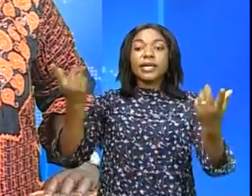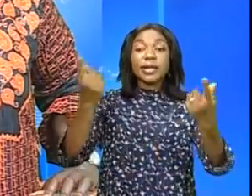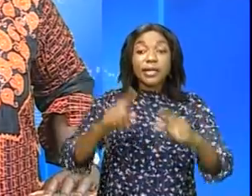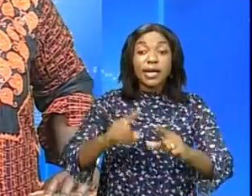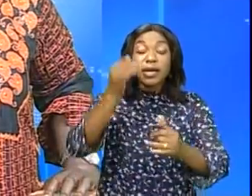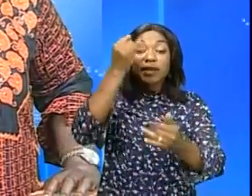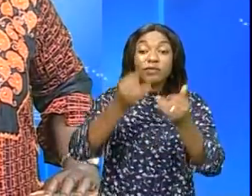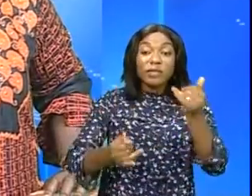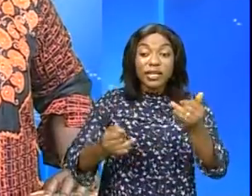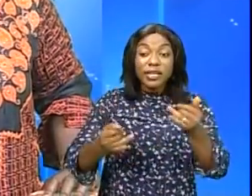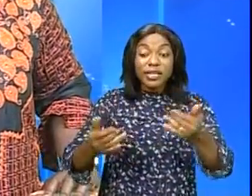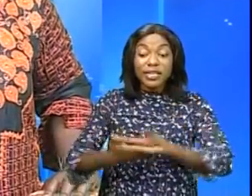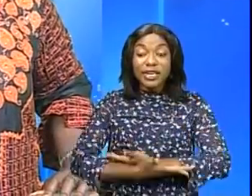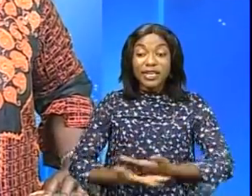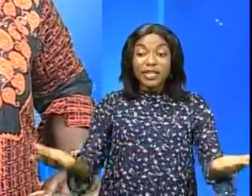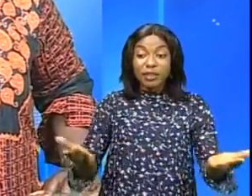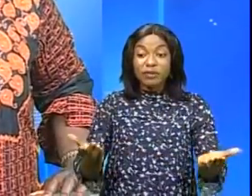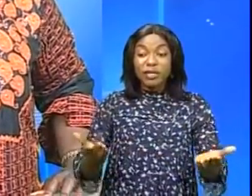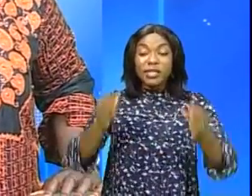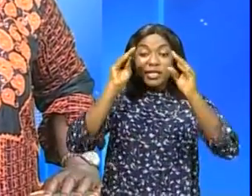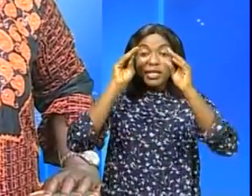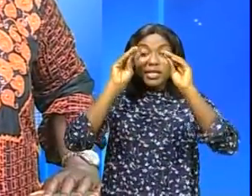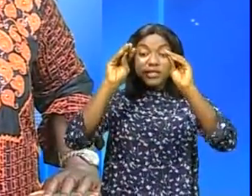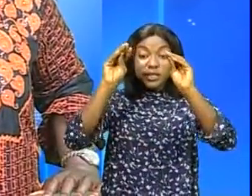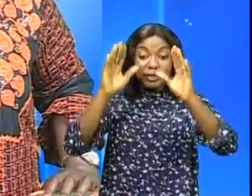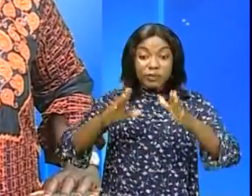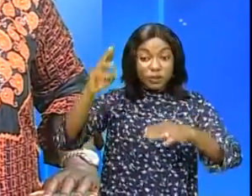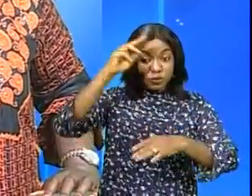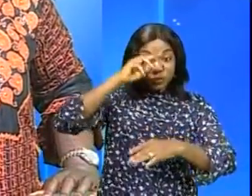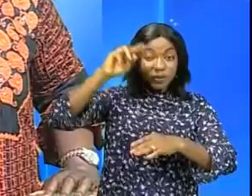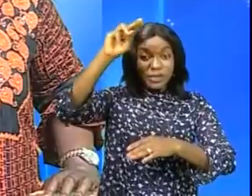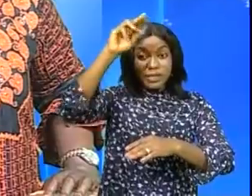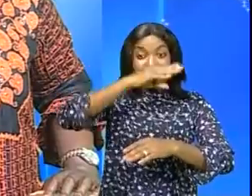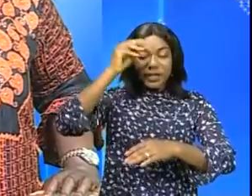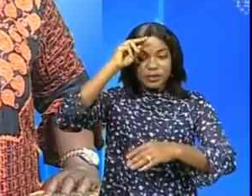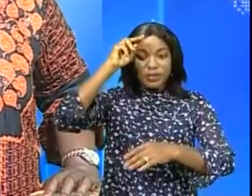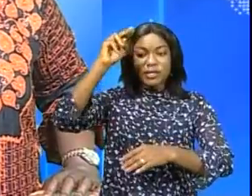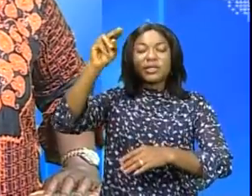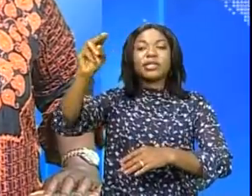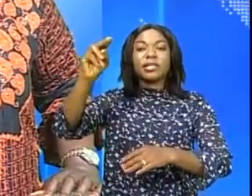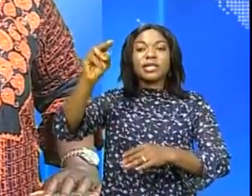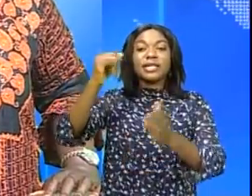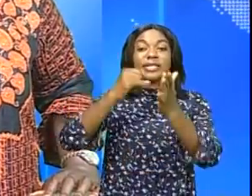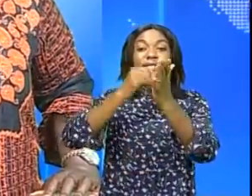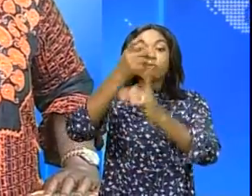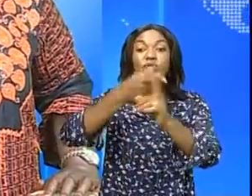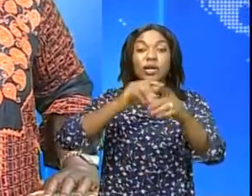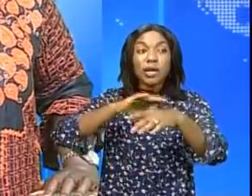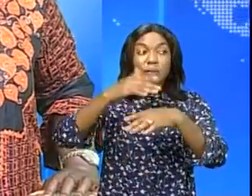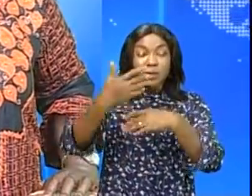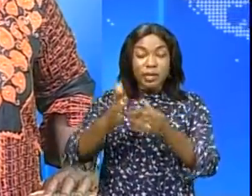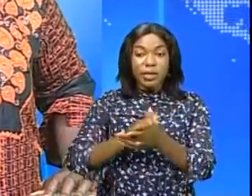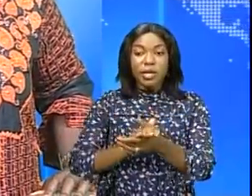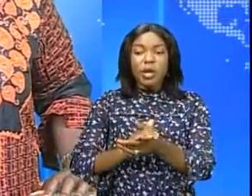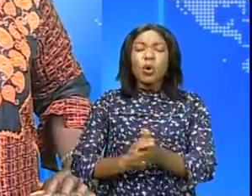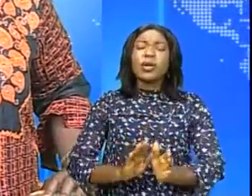fin de la grève dans l'administration de l'enseignement supérieur et universitaire ? Six mois après cela, un long